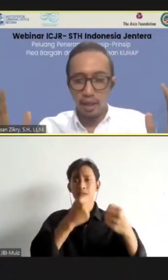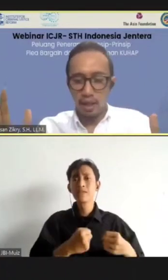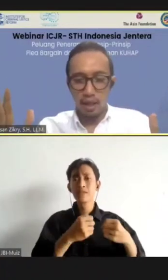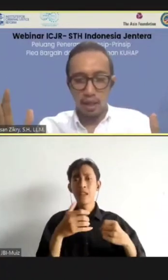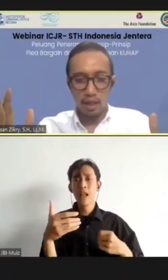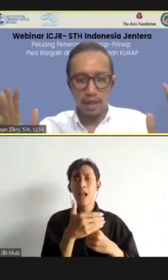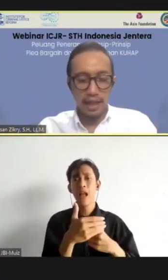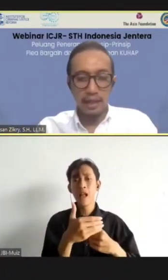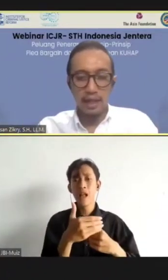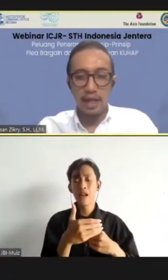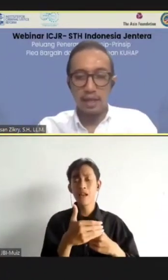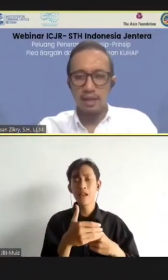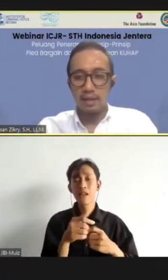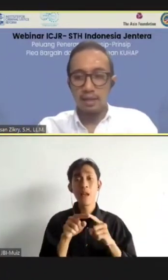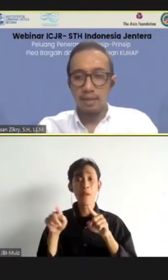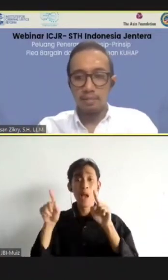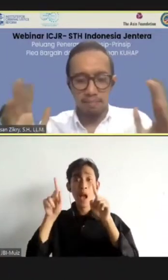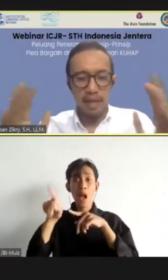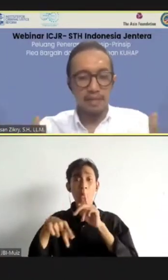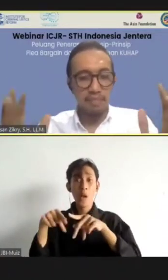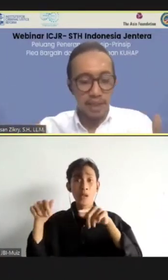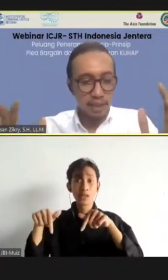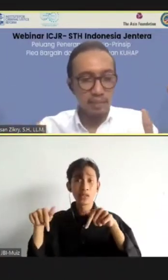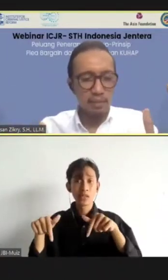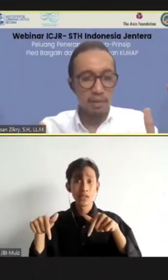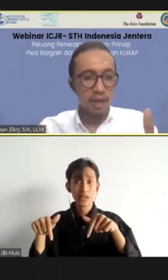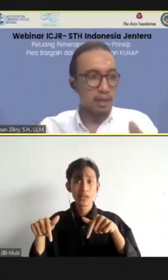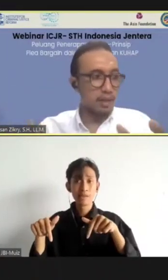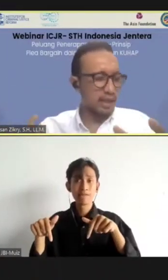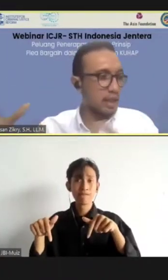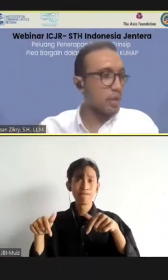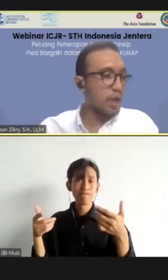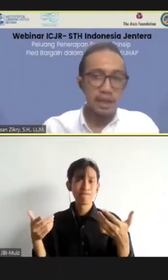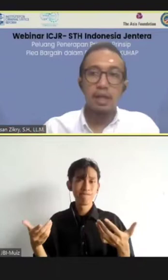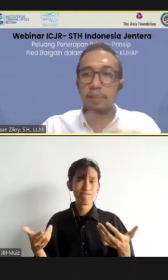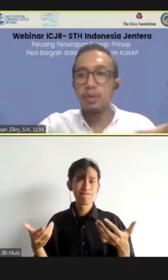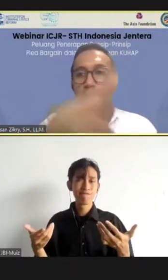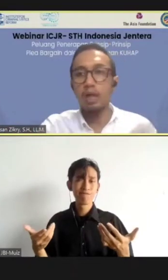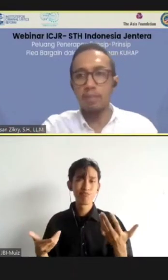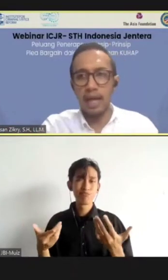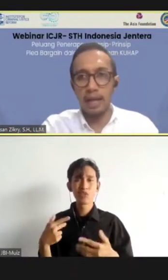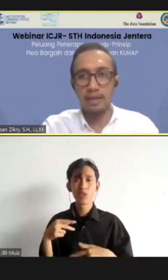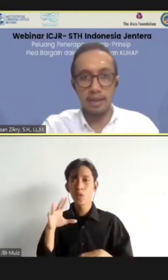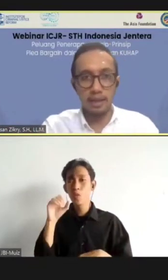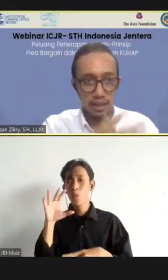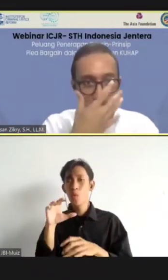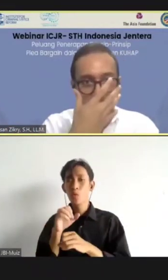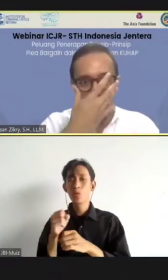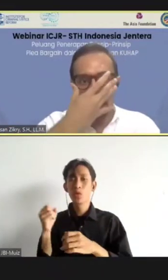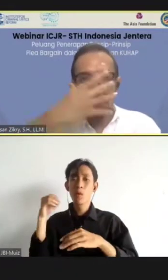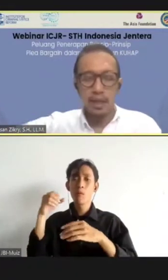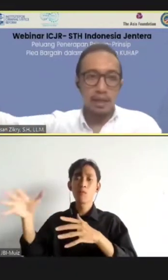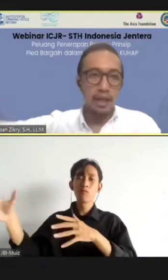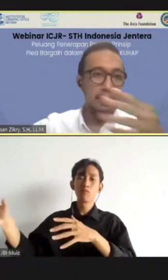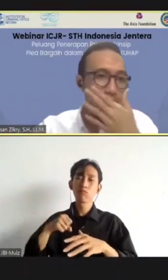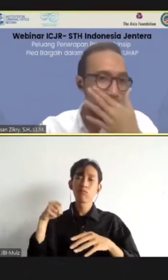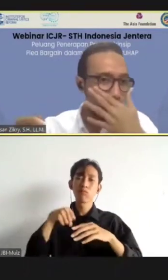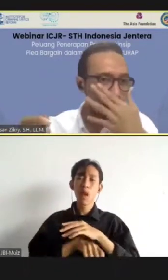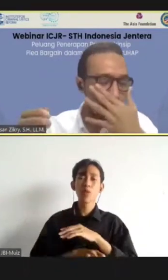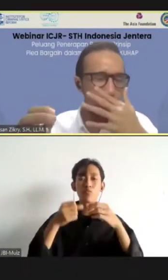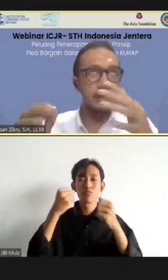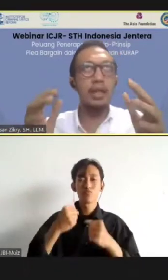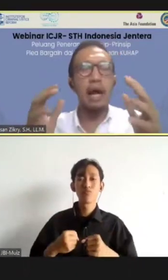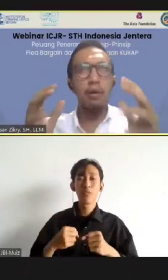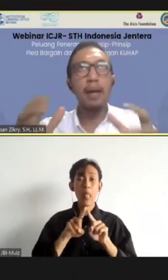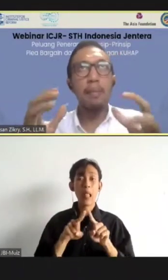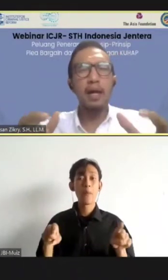di sini, sayangnya, bisa kita bilang bahwa, kecenderungan kita lebih untuk menahan si, tersangka. Di Amerika